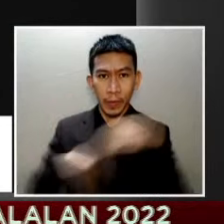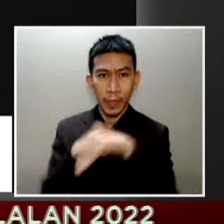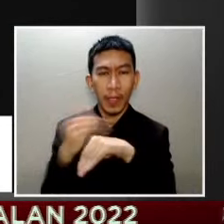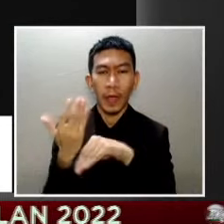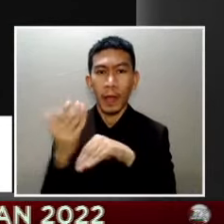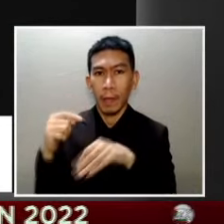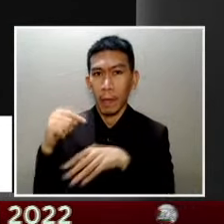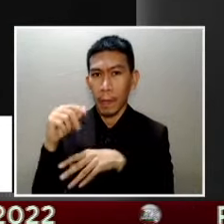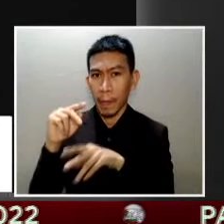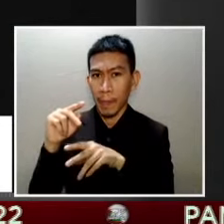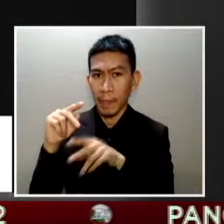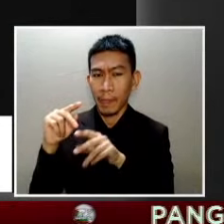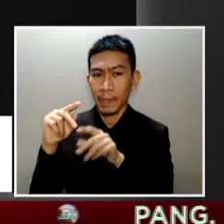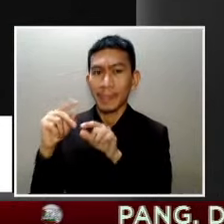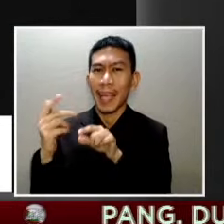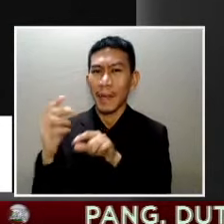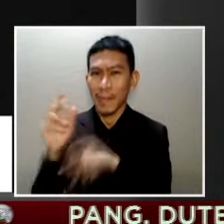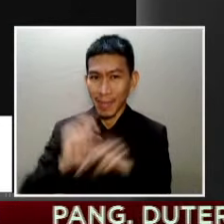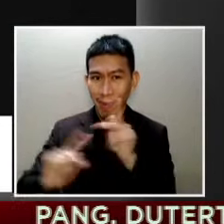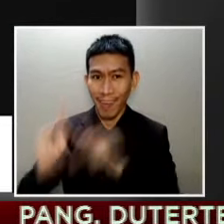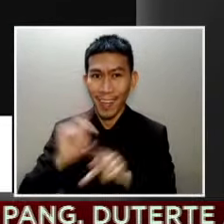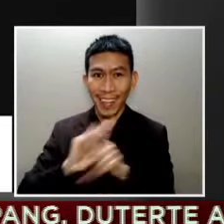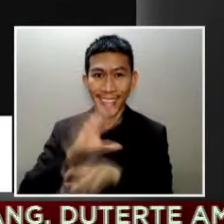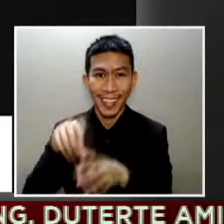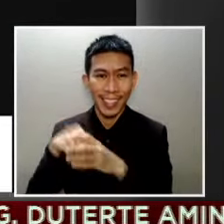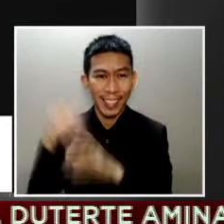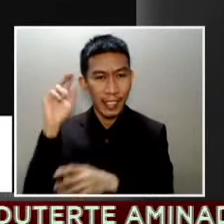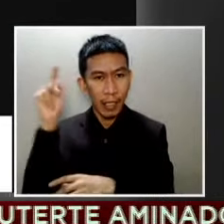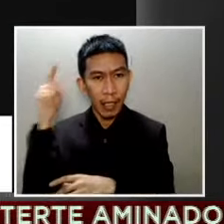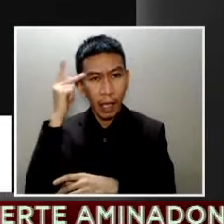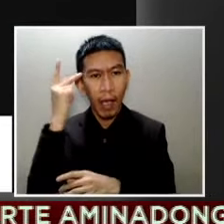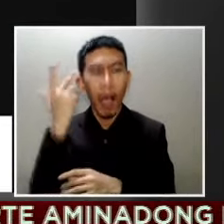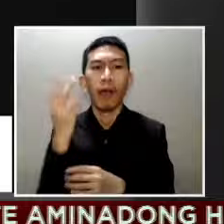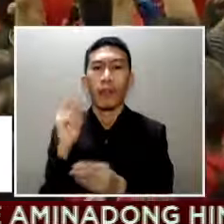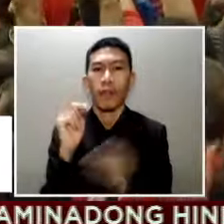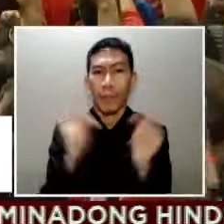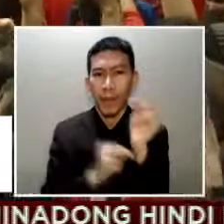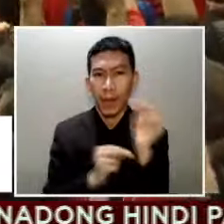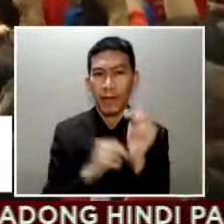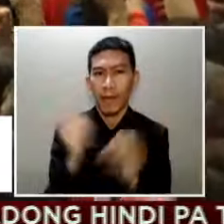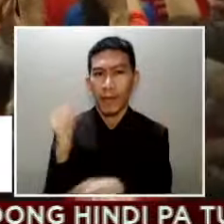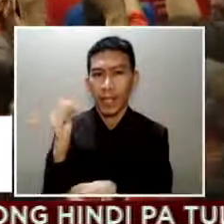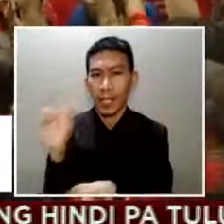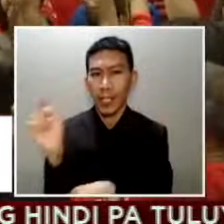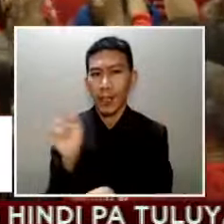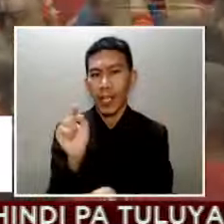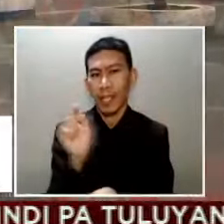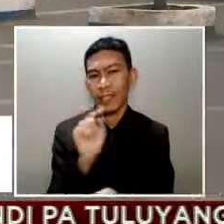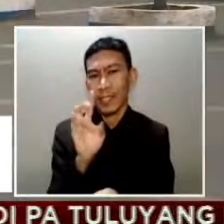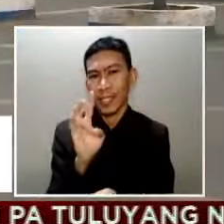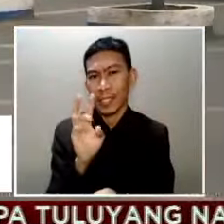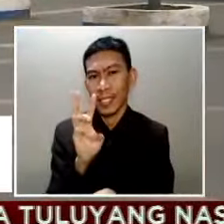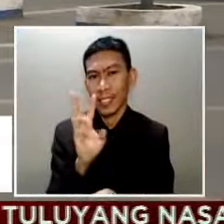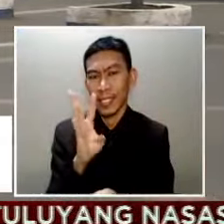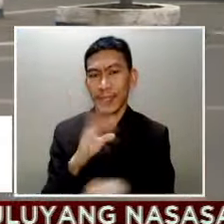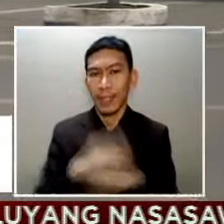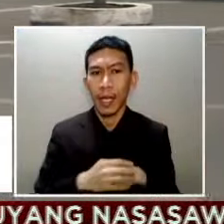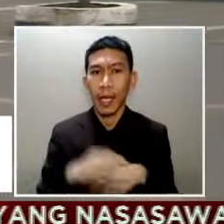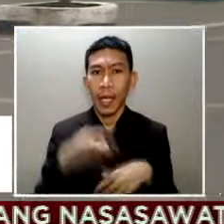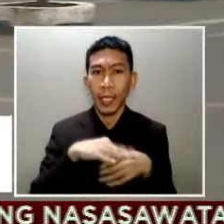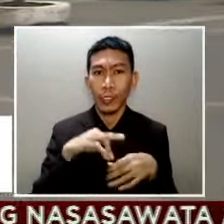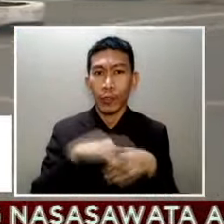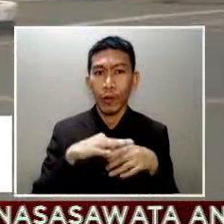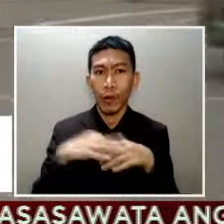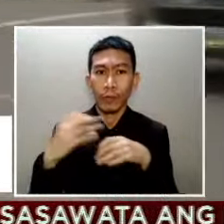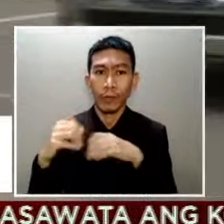o diskwalifikadong kandidato gagawin sa November 15 at 16 Iiral ang election period at Comelec